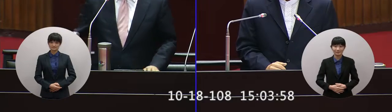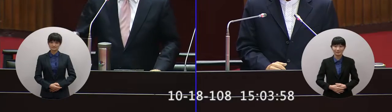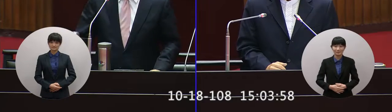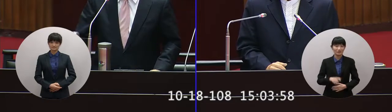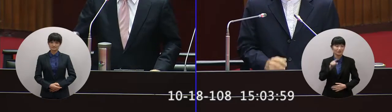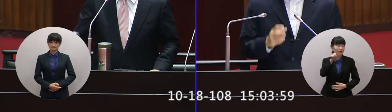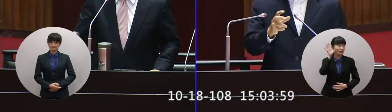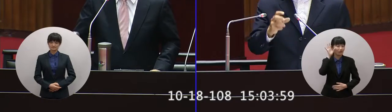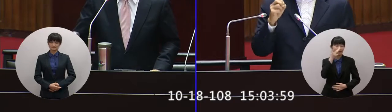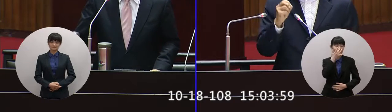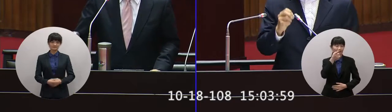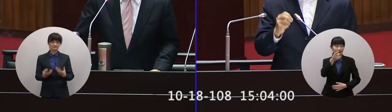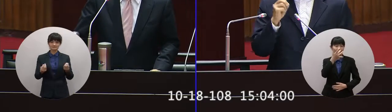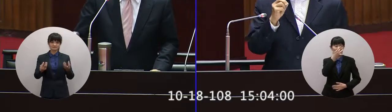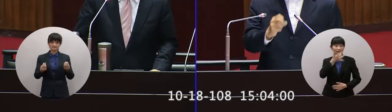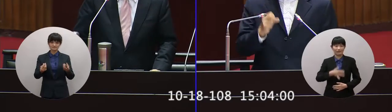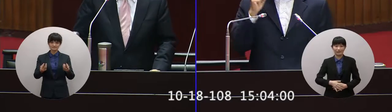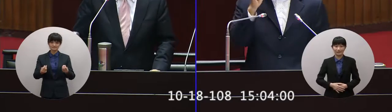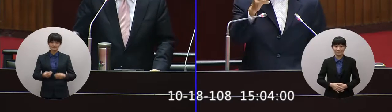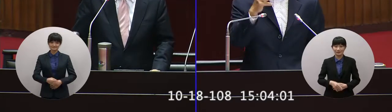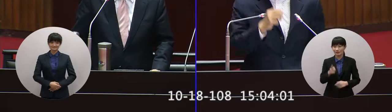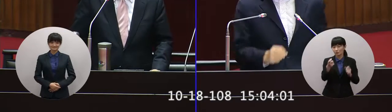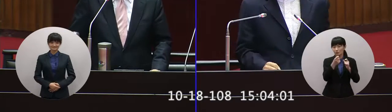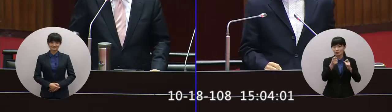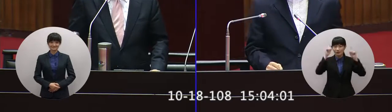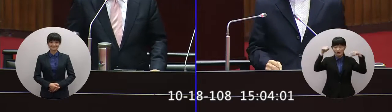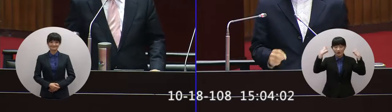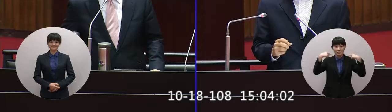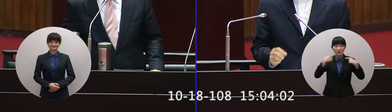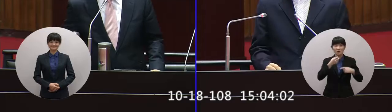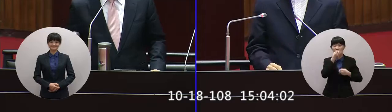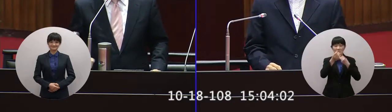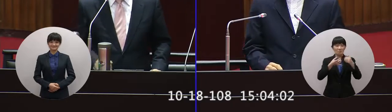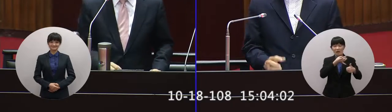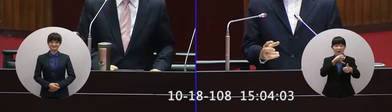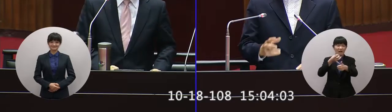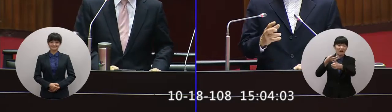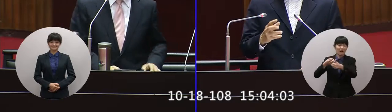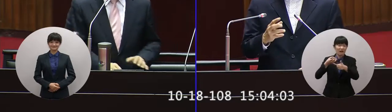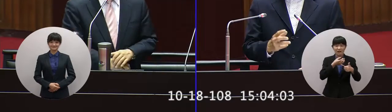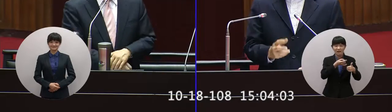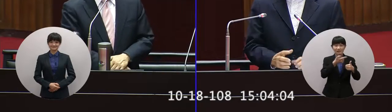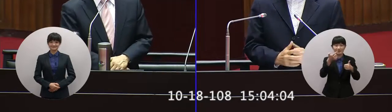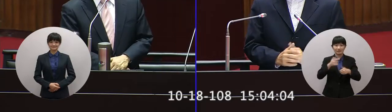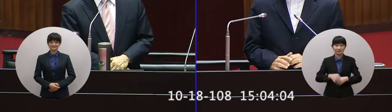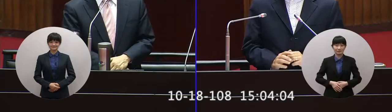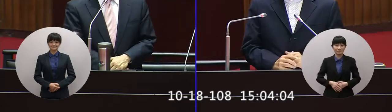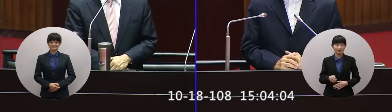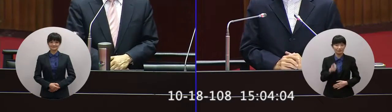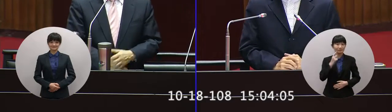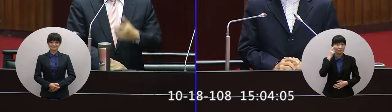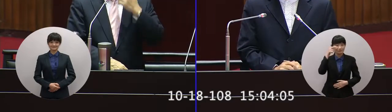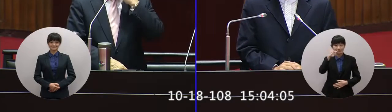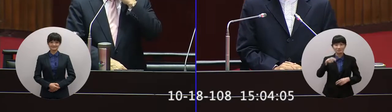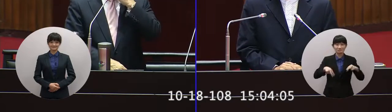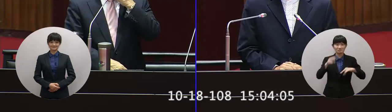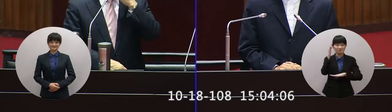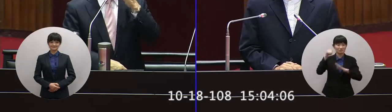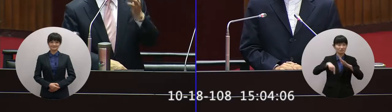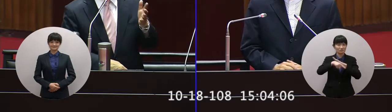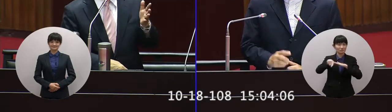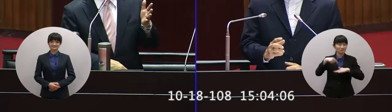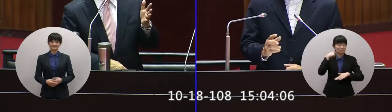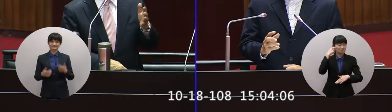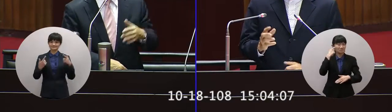聽不懂哦 沒有啦啦最近你說話都變成這樣那齁我感覺你把行政院長做小了